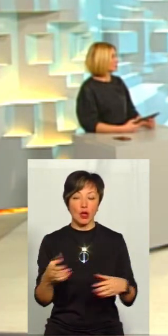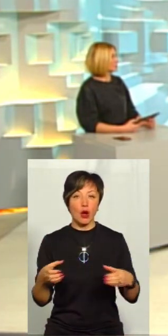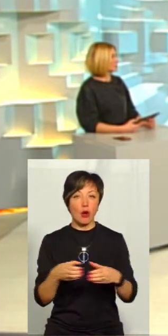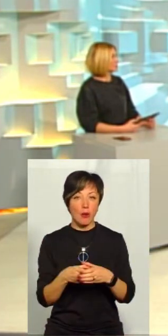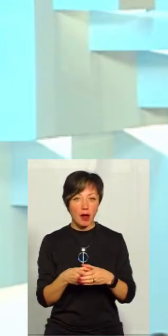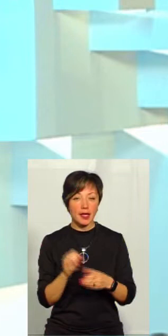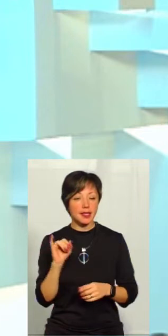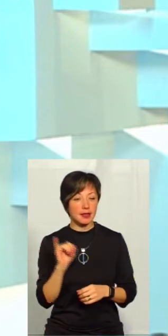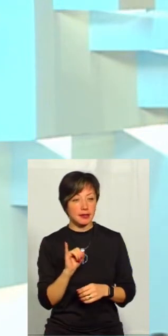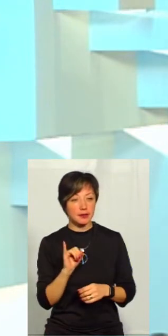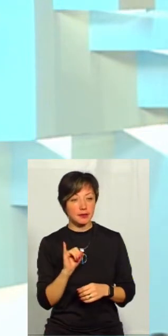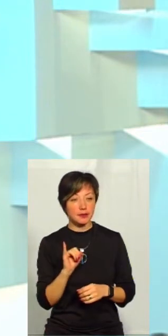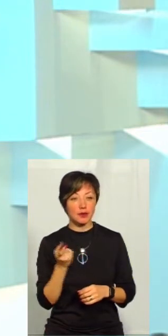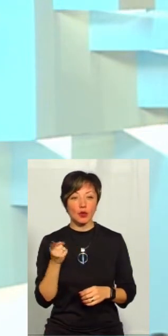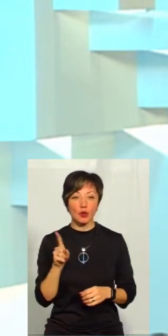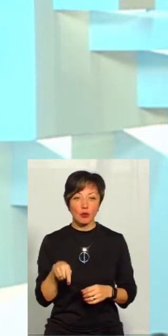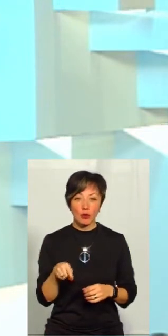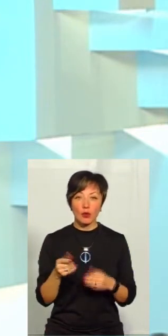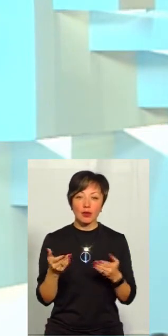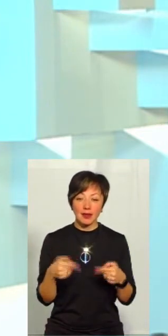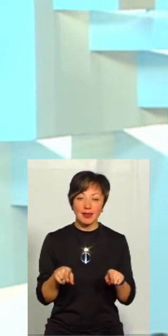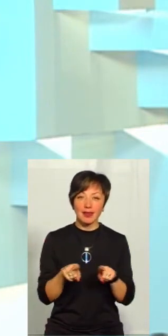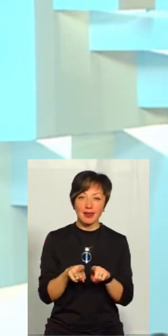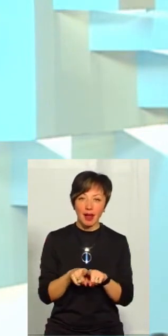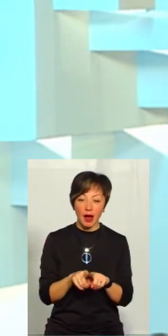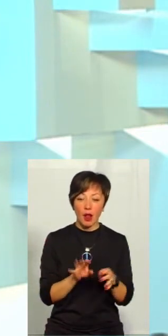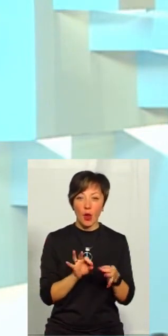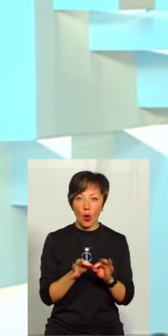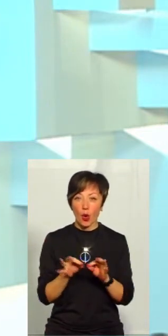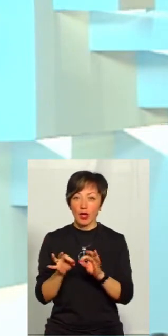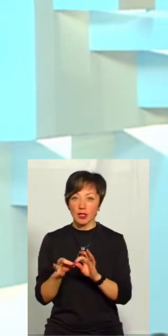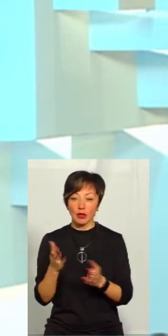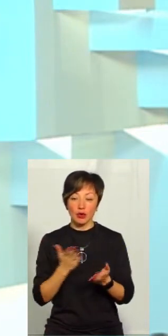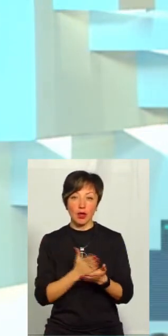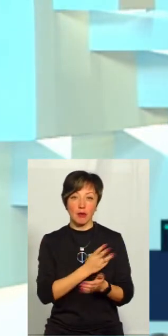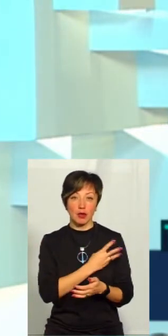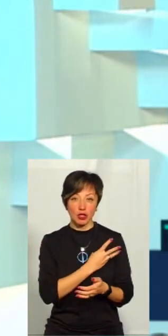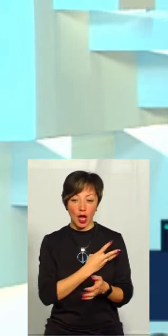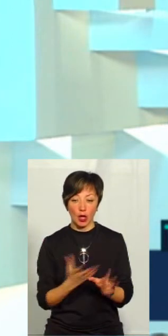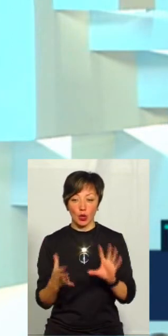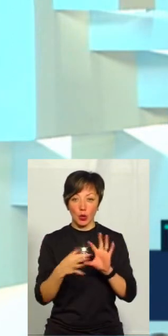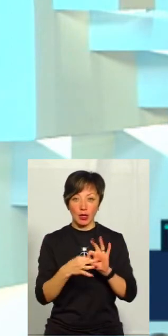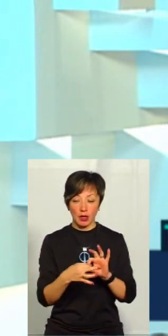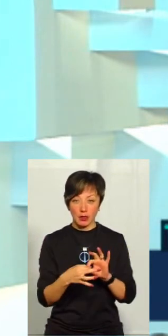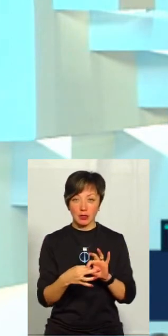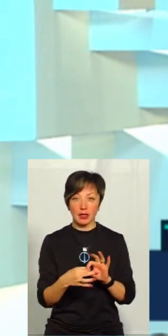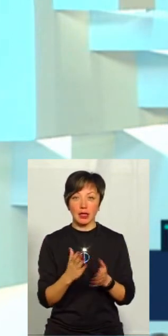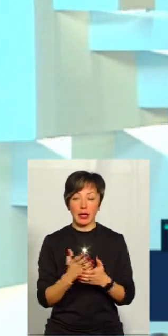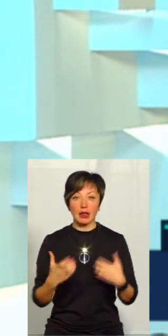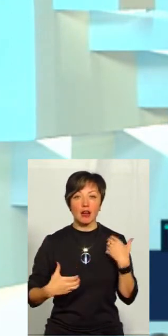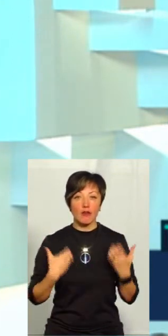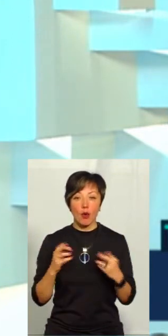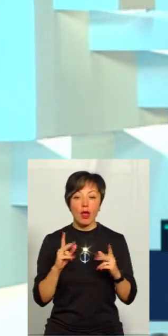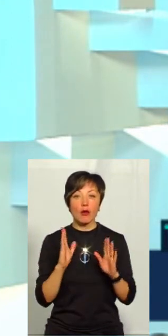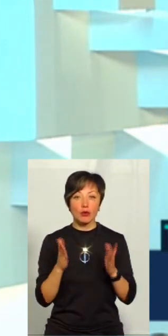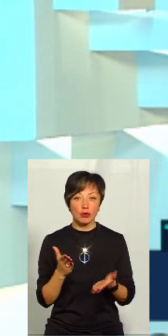громаді. І тому, то десь отак уже логічно, раз є бажання доєднатися, раз є тривога